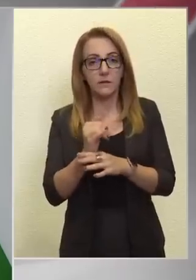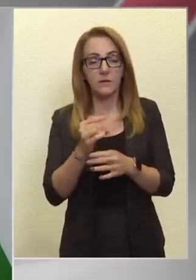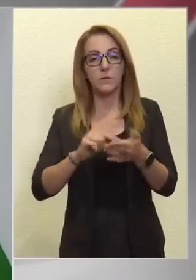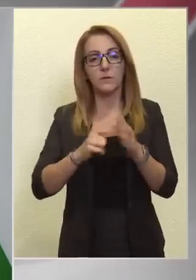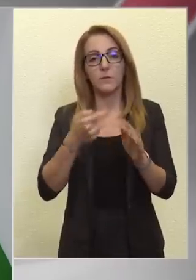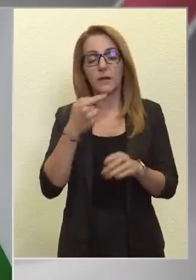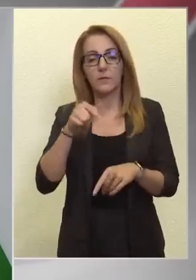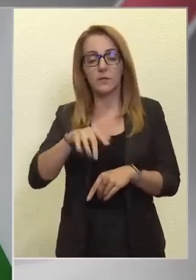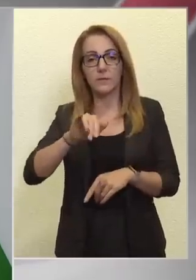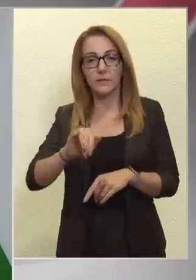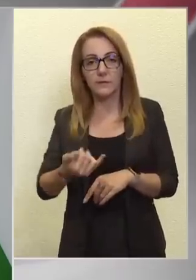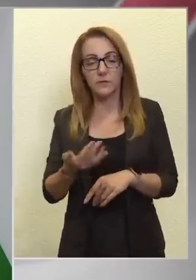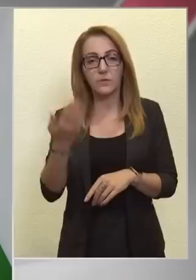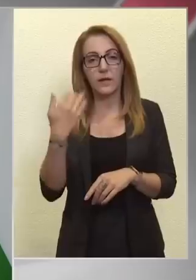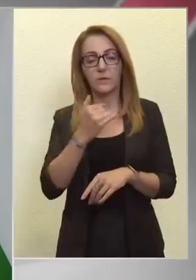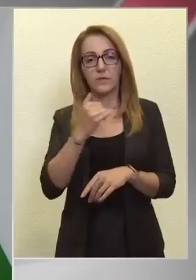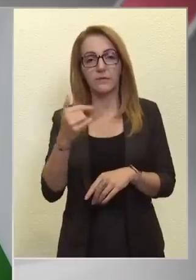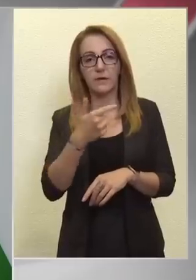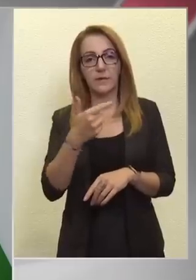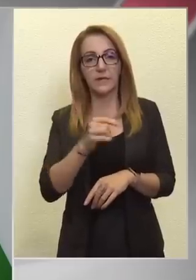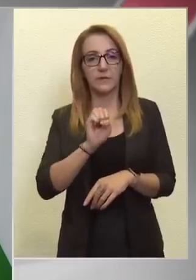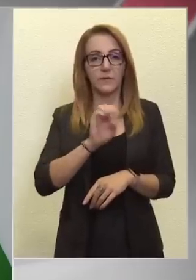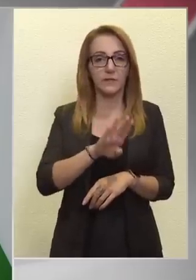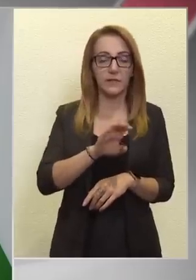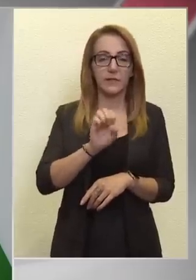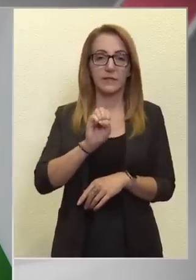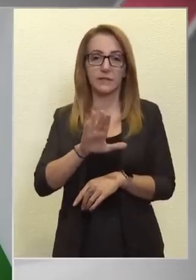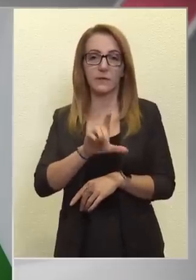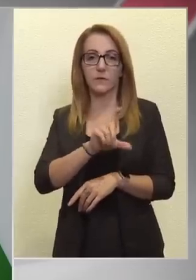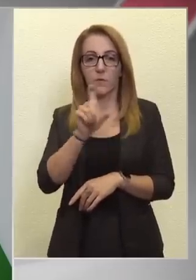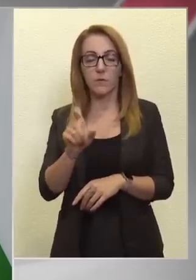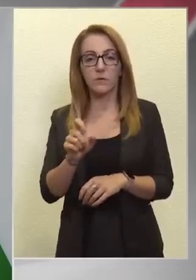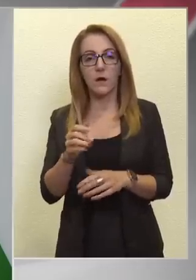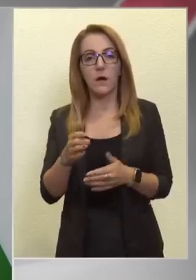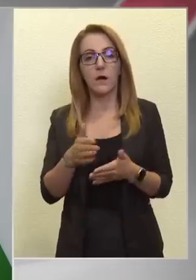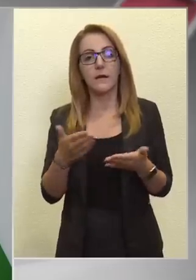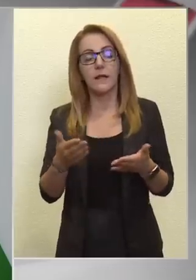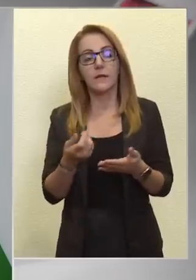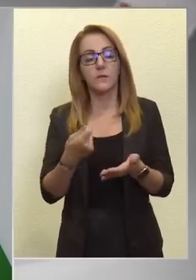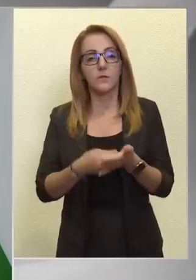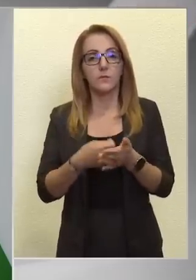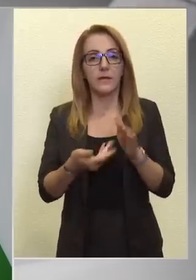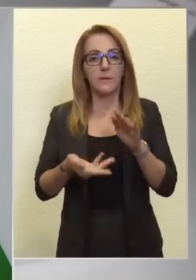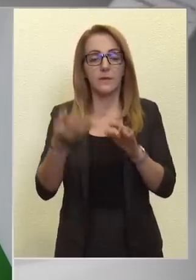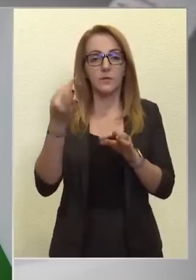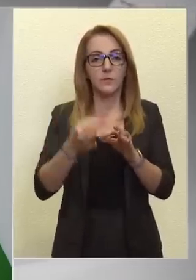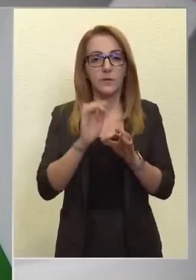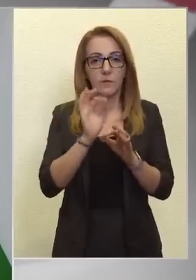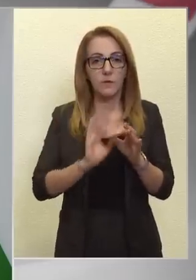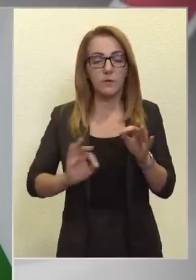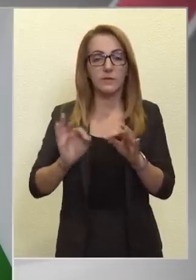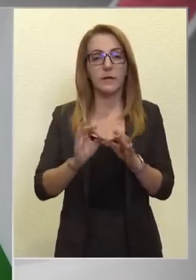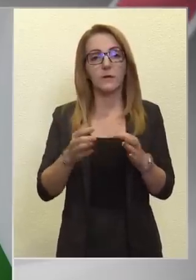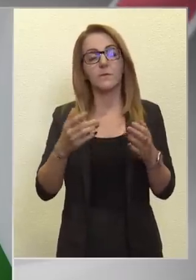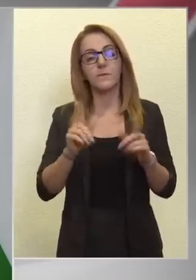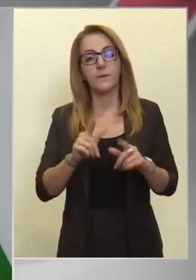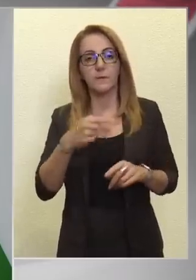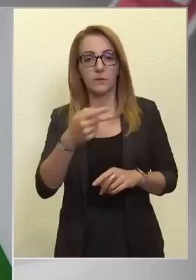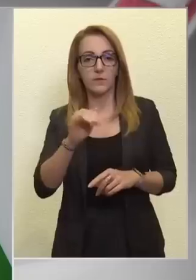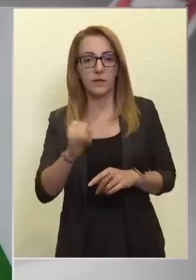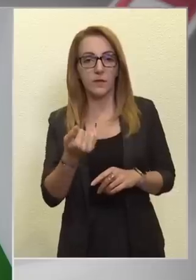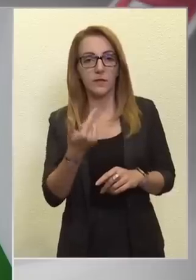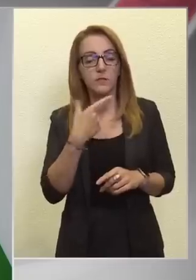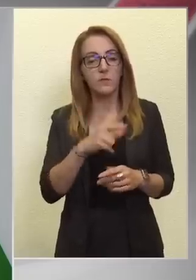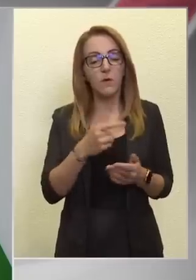hogy az elmúlt években 2014-15 óta jelentős béremelés történt Magyarországon, és bár a pedagógusoknál is volt